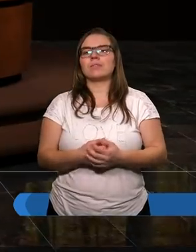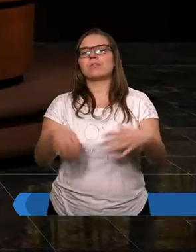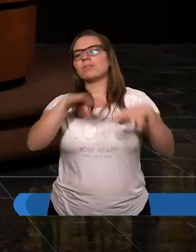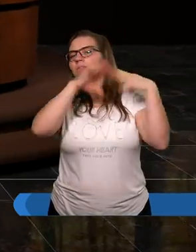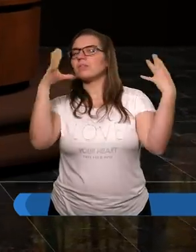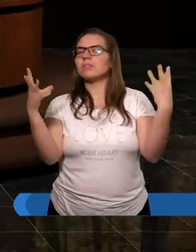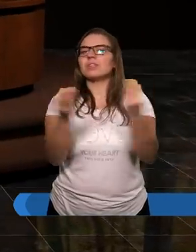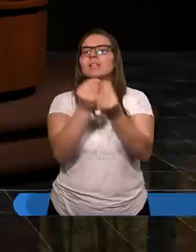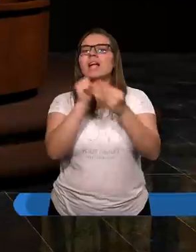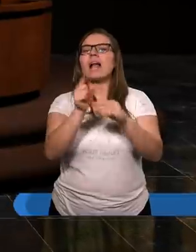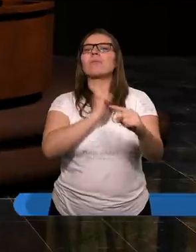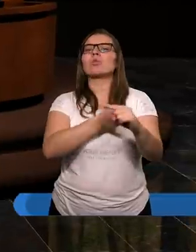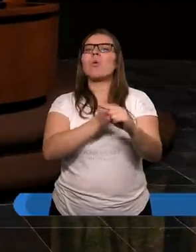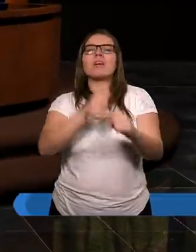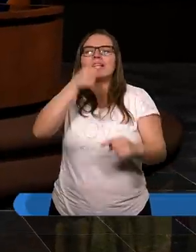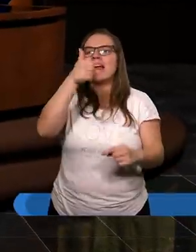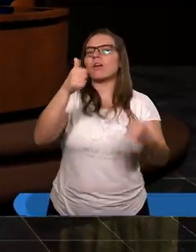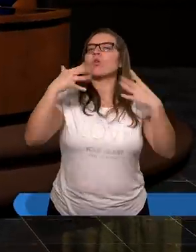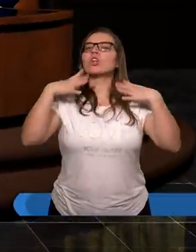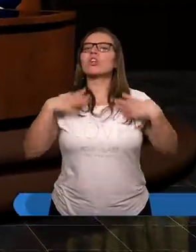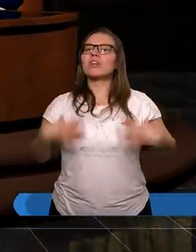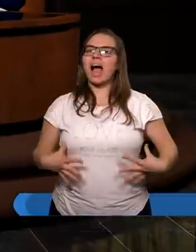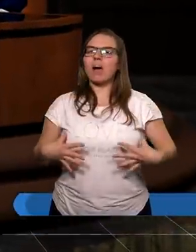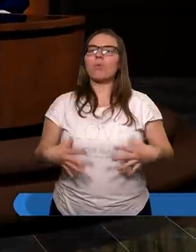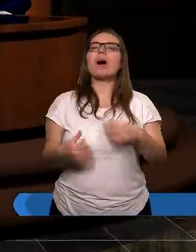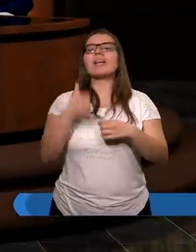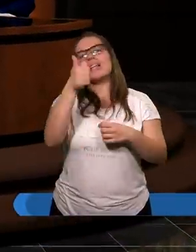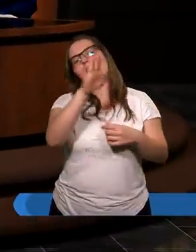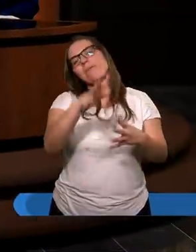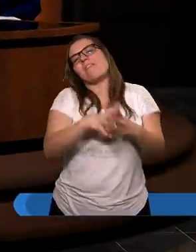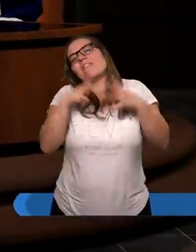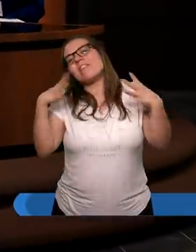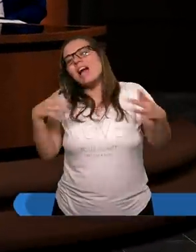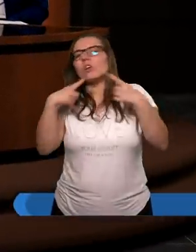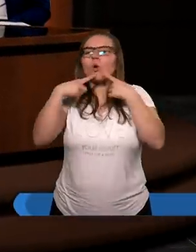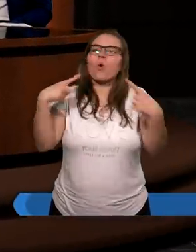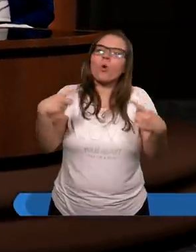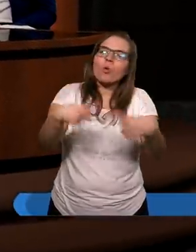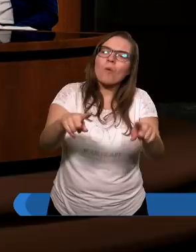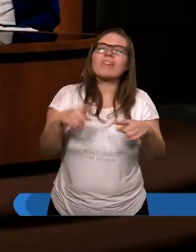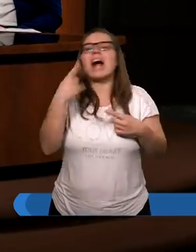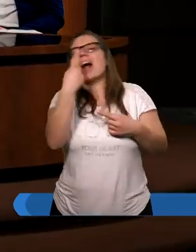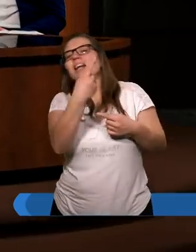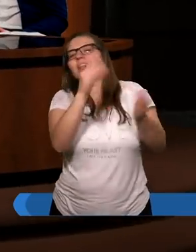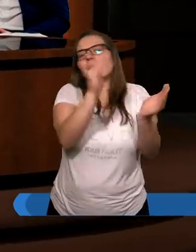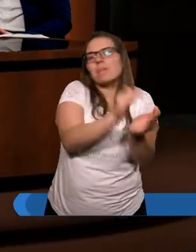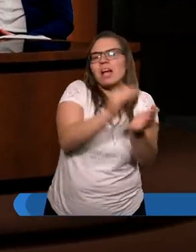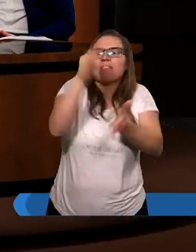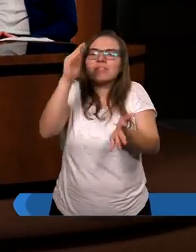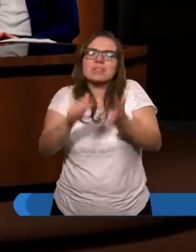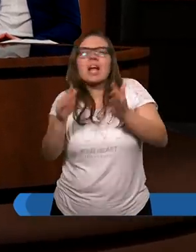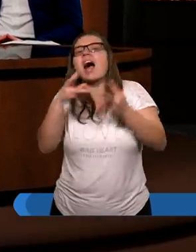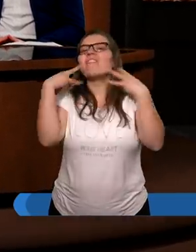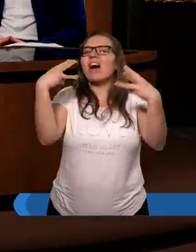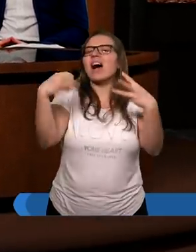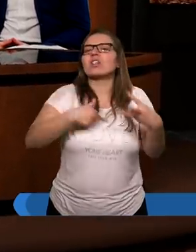Wszyscy jesteśmy członkami jednego ciała, jedni mają większą odpowiedzialność, drugi mniejszą, ale ważne,